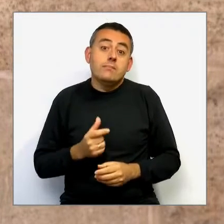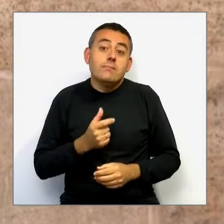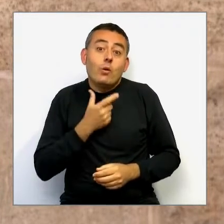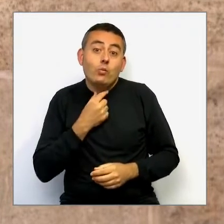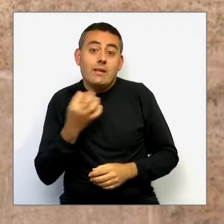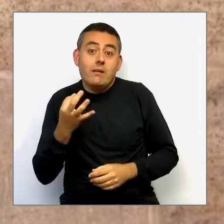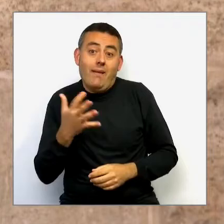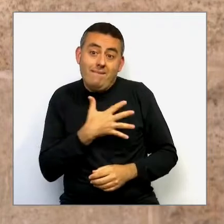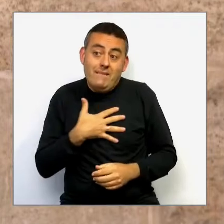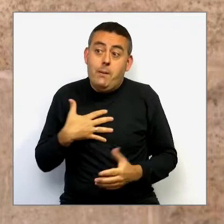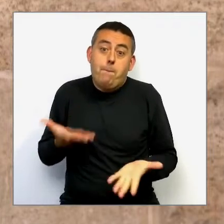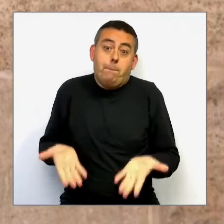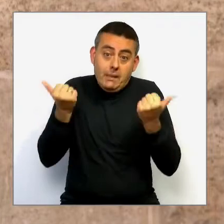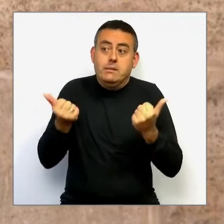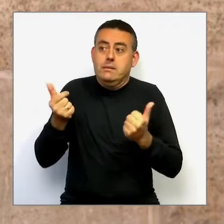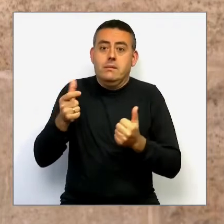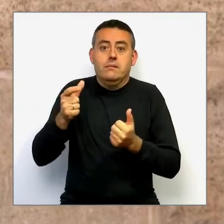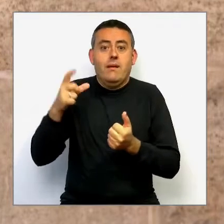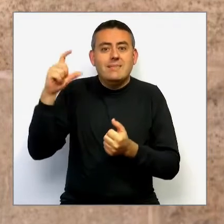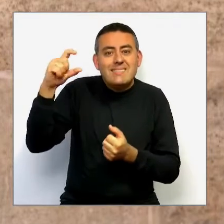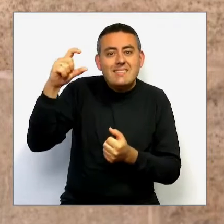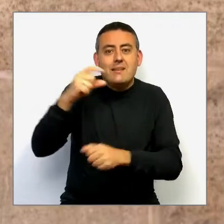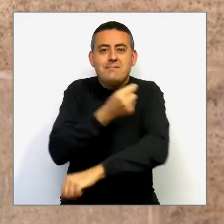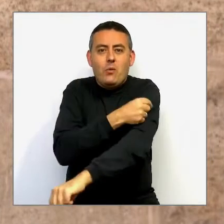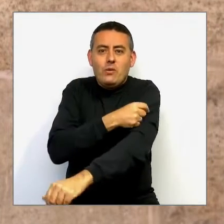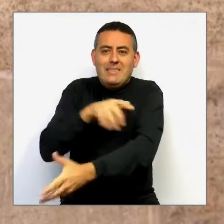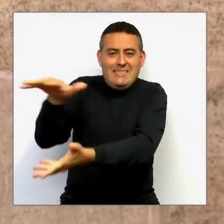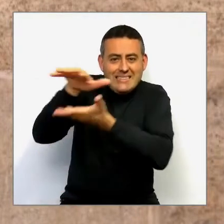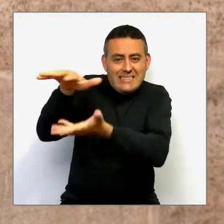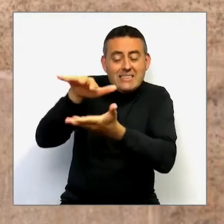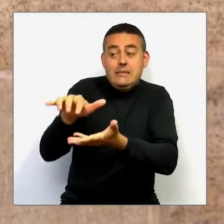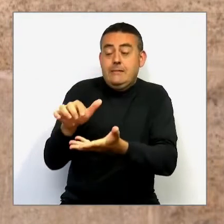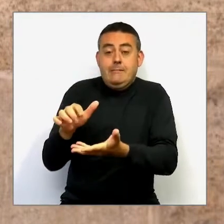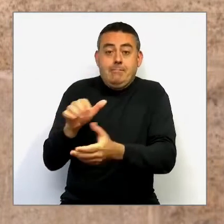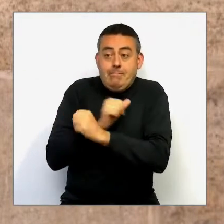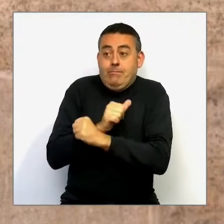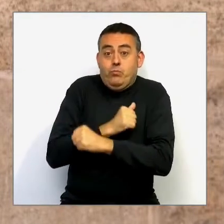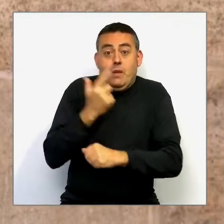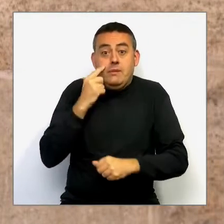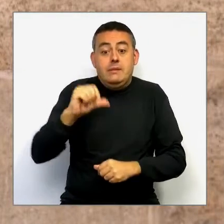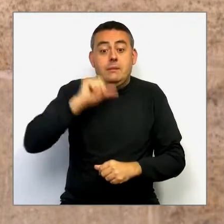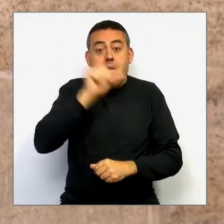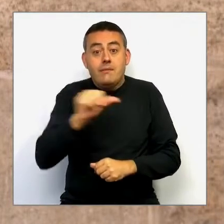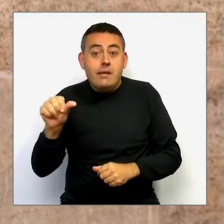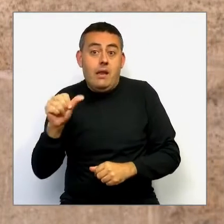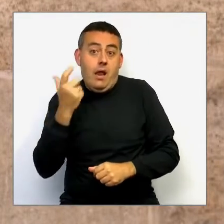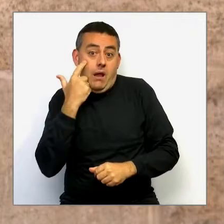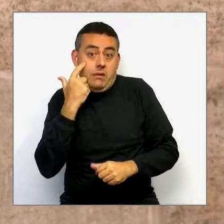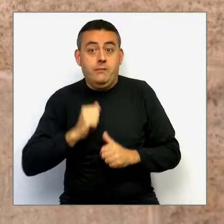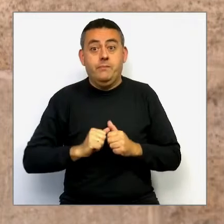dosis podríem vacunar molt més ràpidament. I això és el que volem que se vagi produint. La setmana que ve ja augmentaran. Sabem que